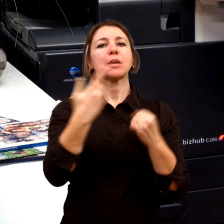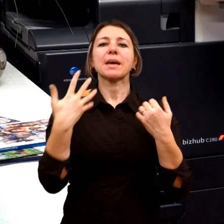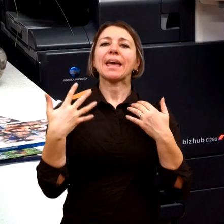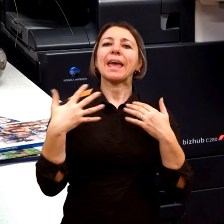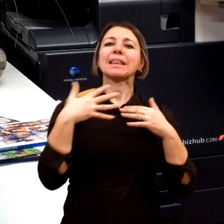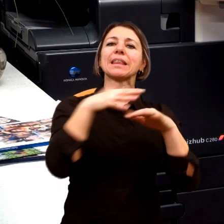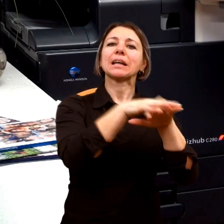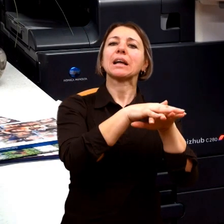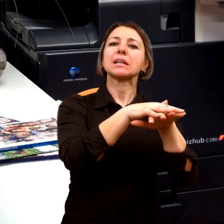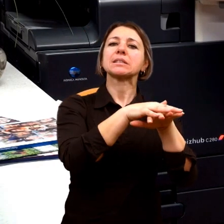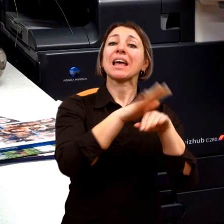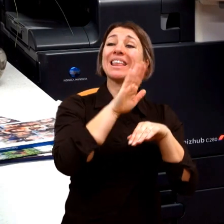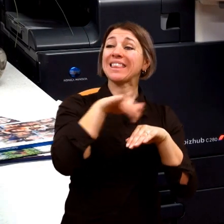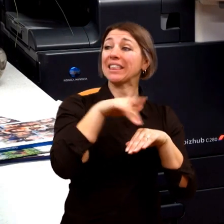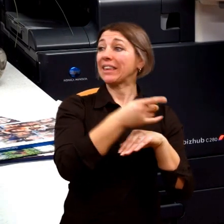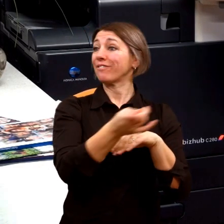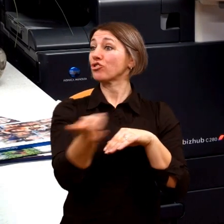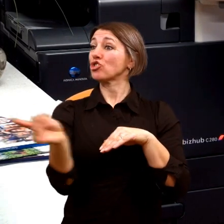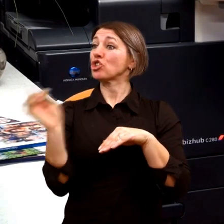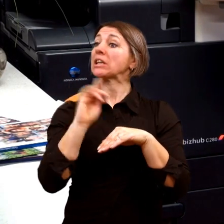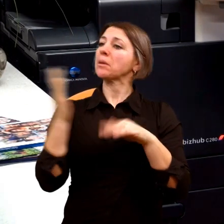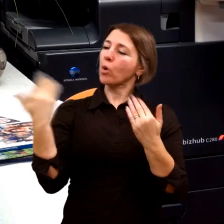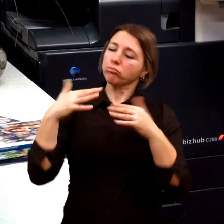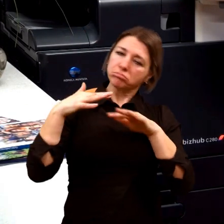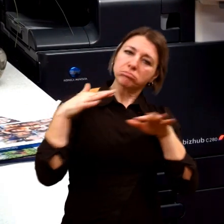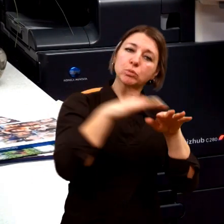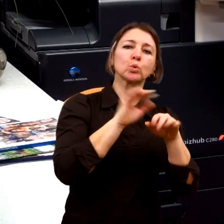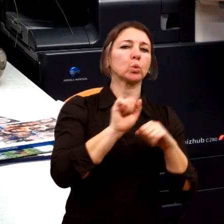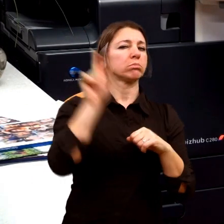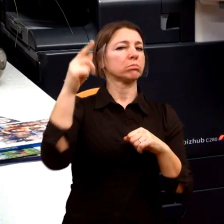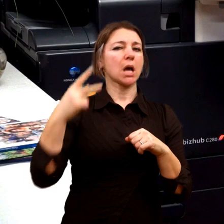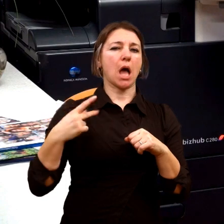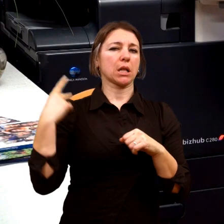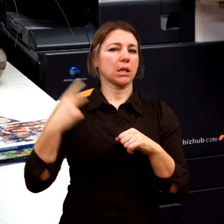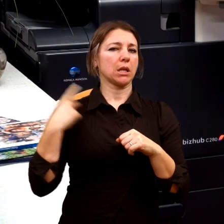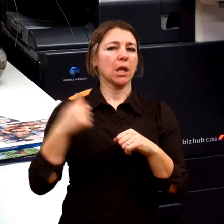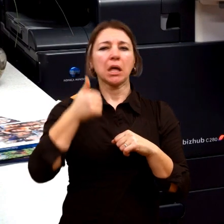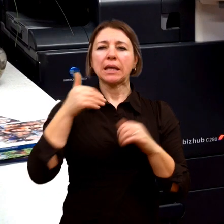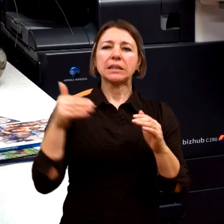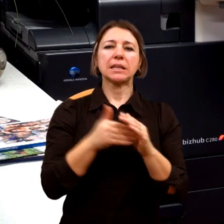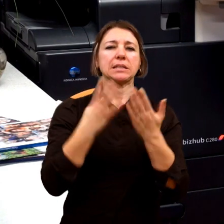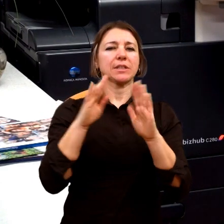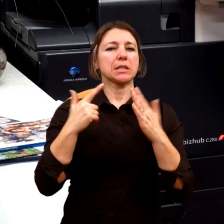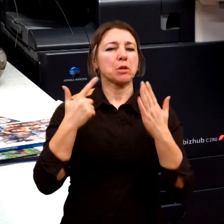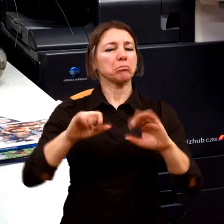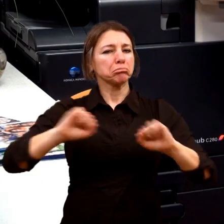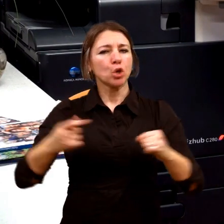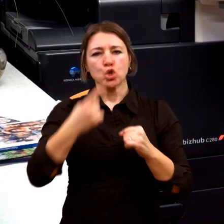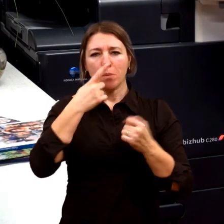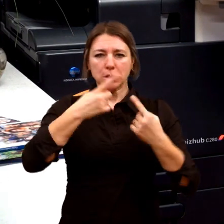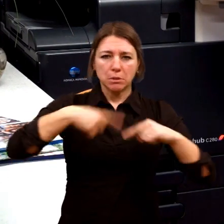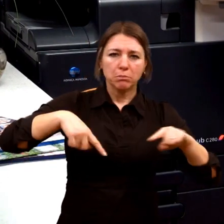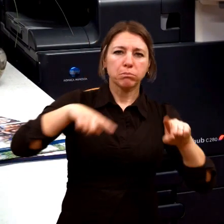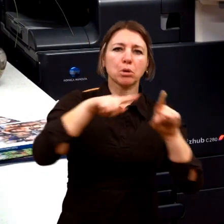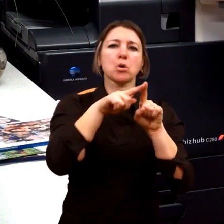vzdělávání všech dětí, byla Velká Británie. Už v 70. letech udělali komisy na to, vyšla zpráva